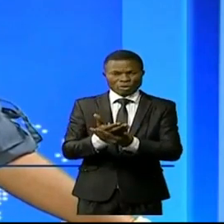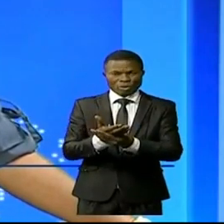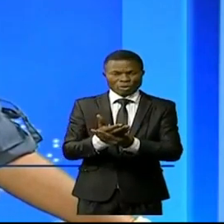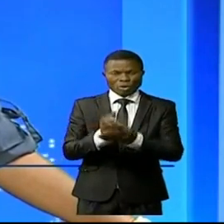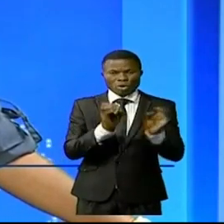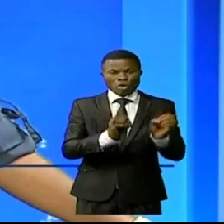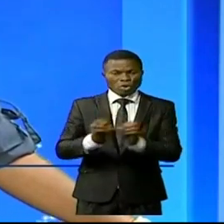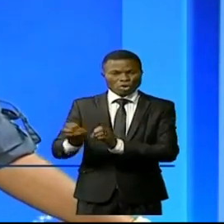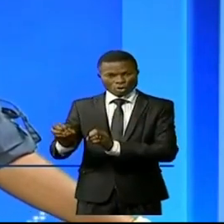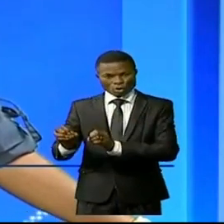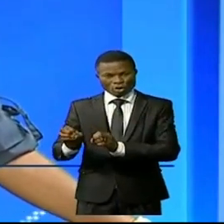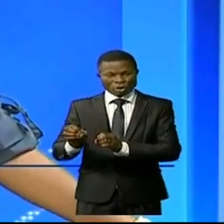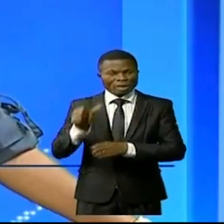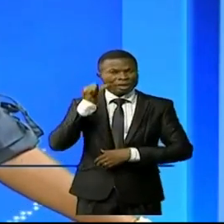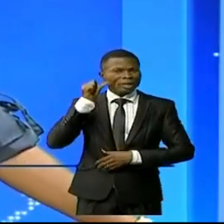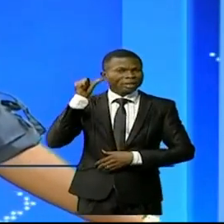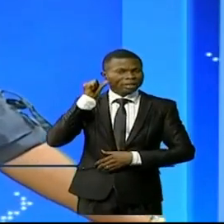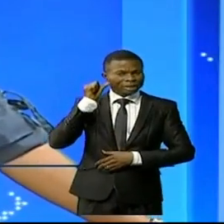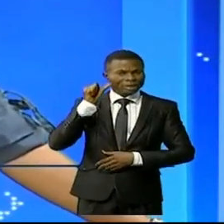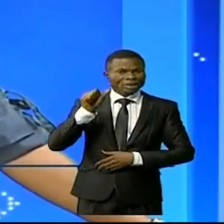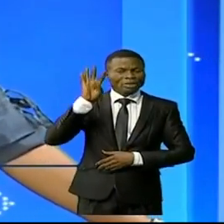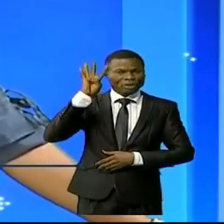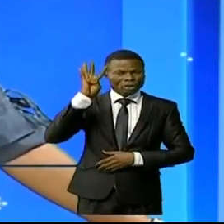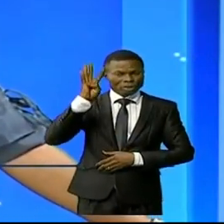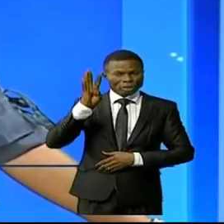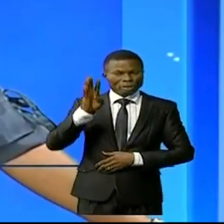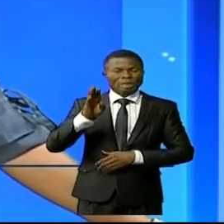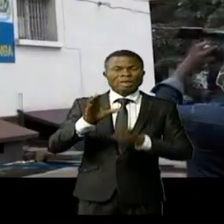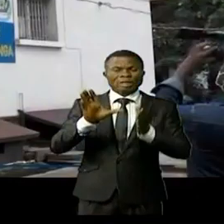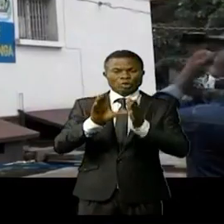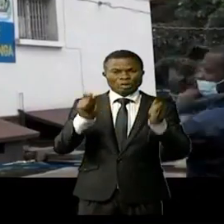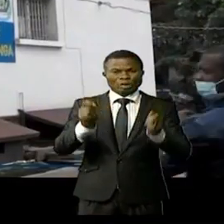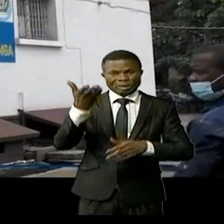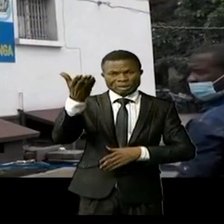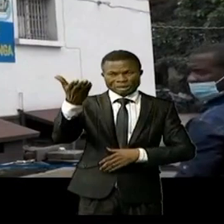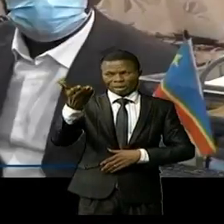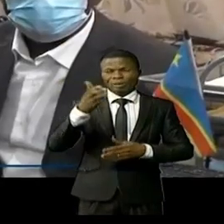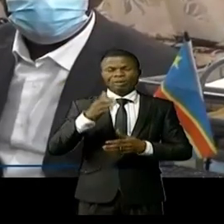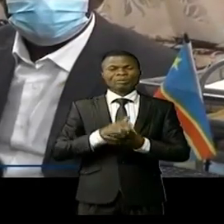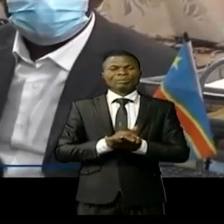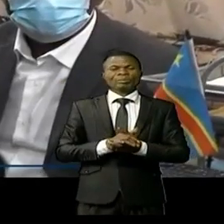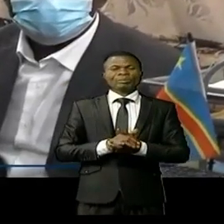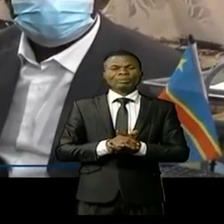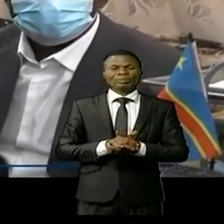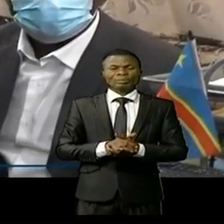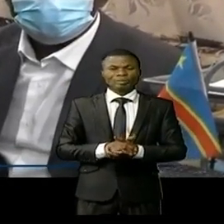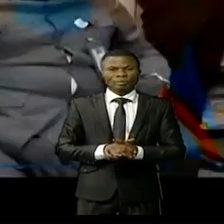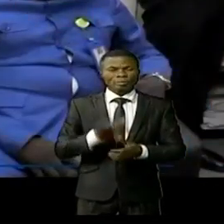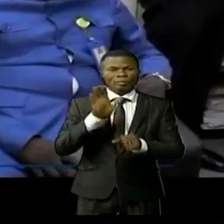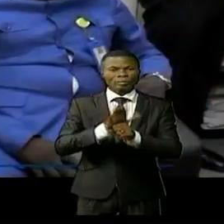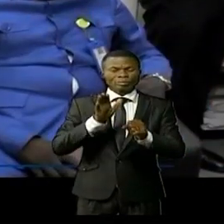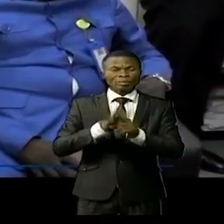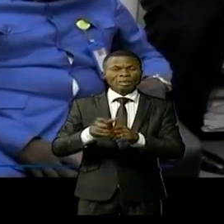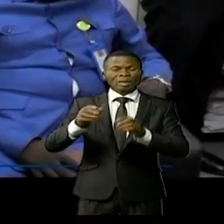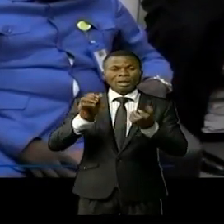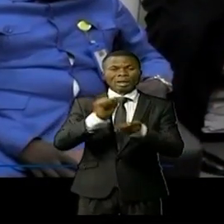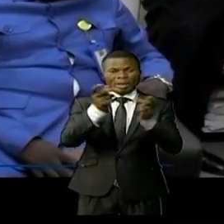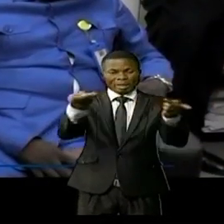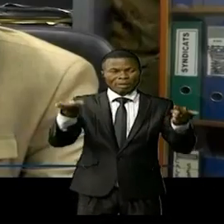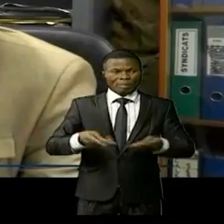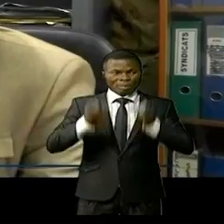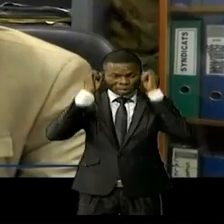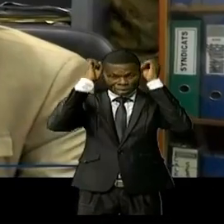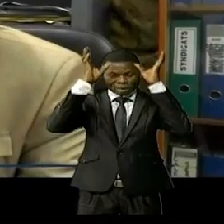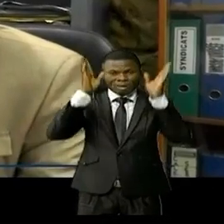organisée hier en présence de nos reporters il n'est pas un inconnu dans le milieu de l'éducation Mokito